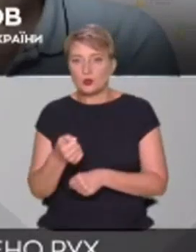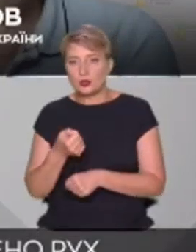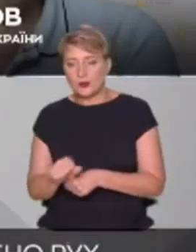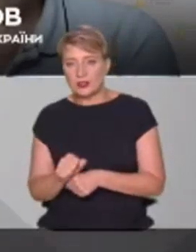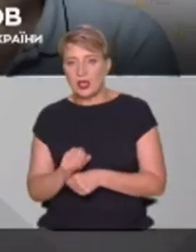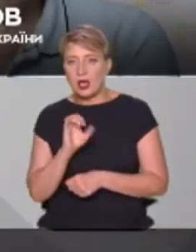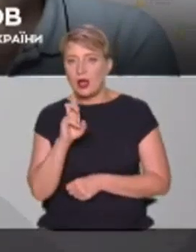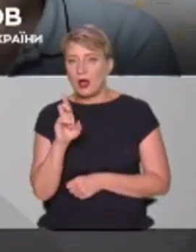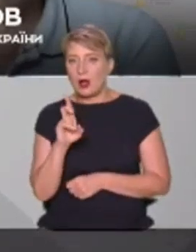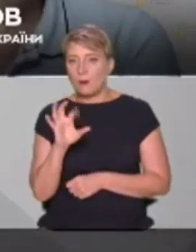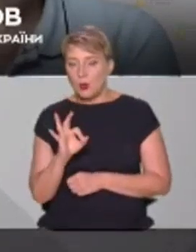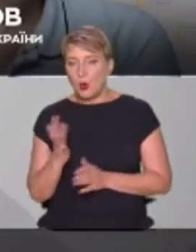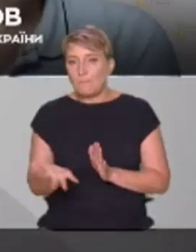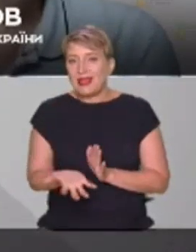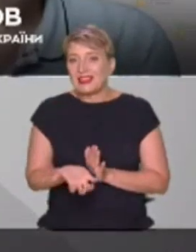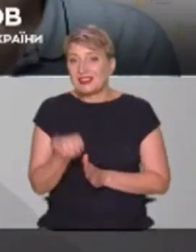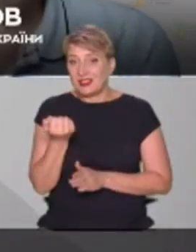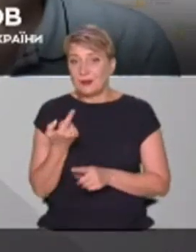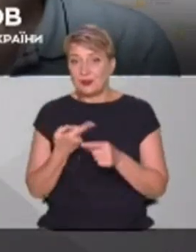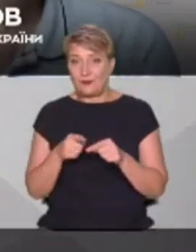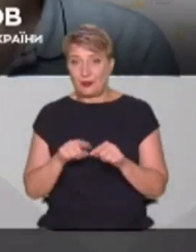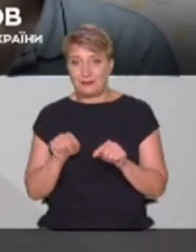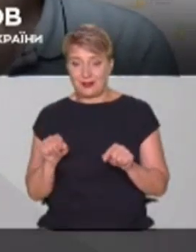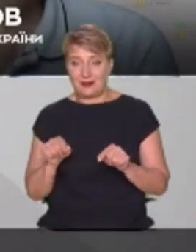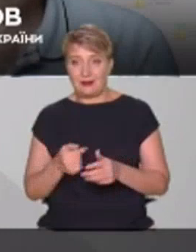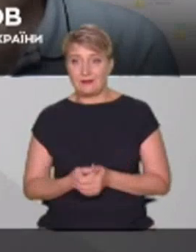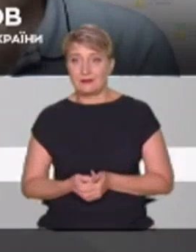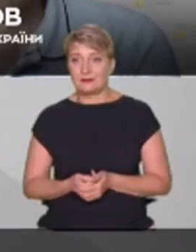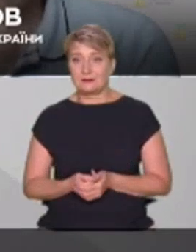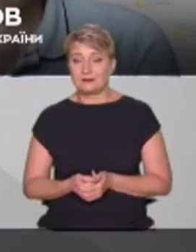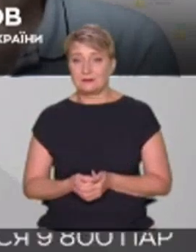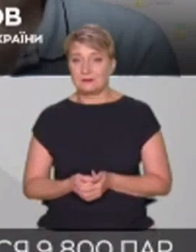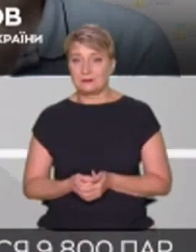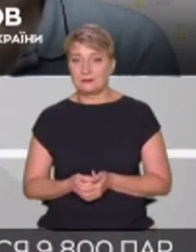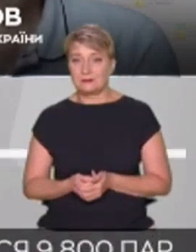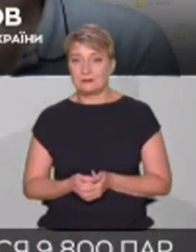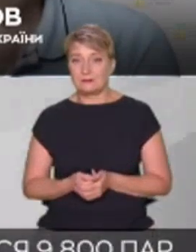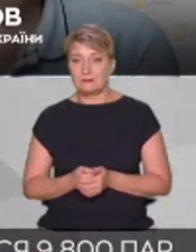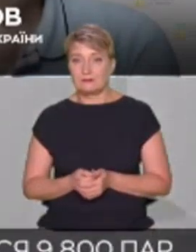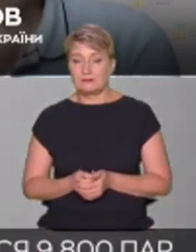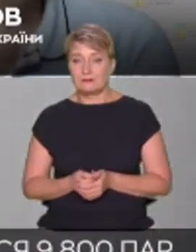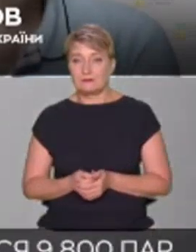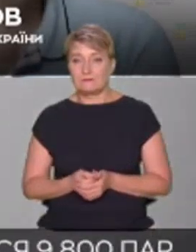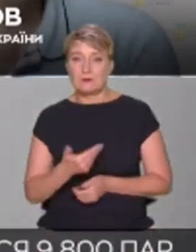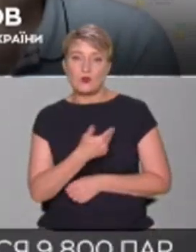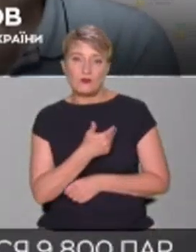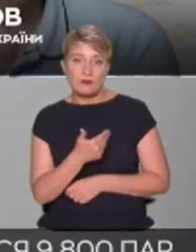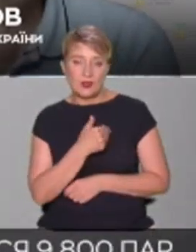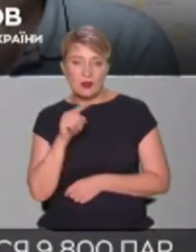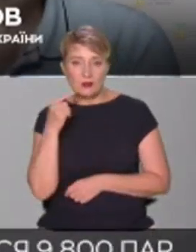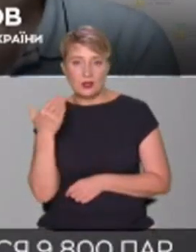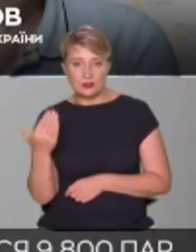підтримувати оці наративи, шовіністичні,